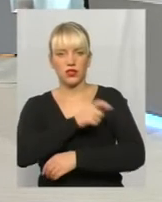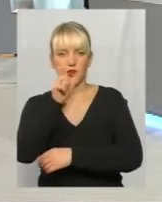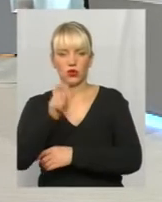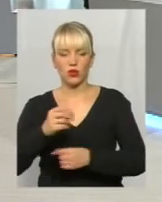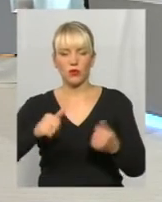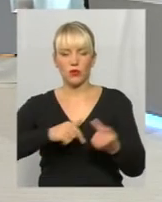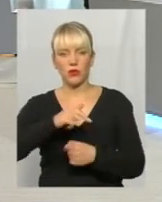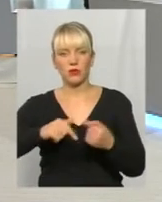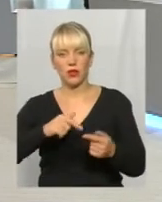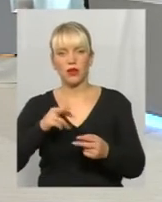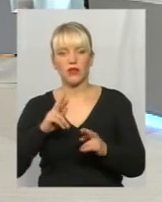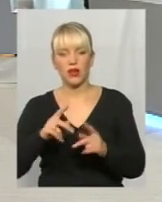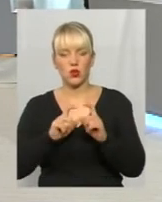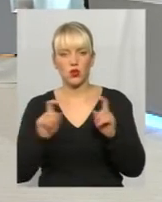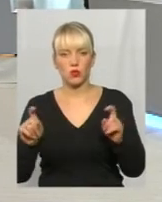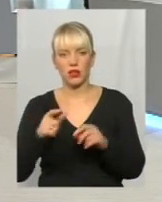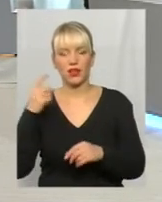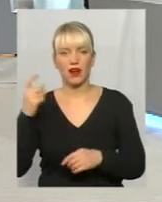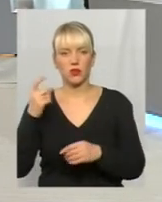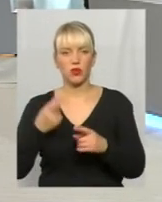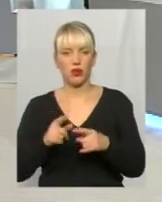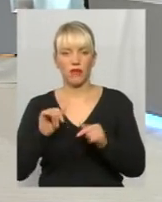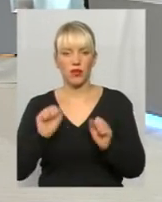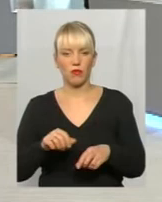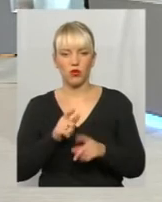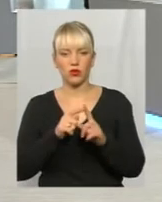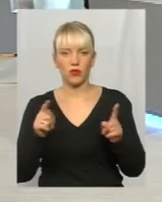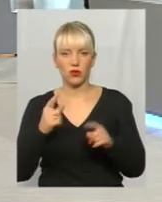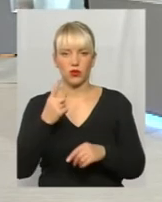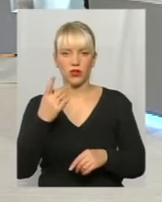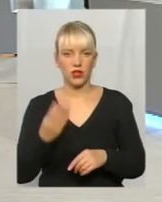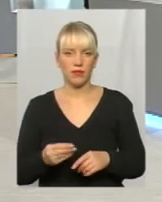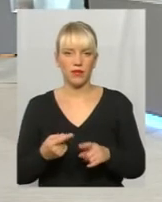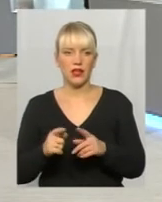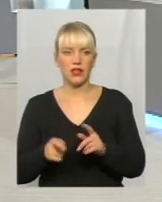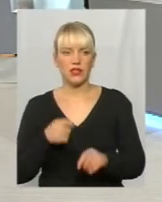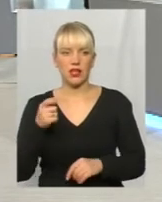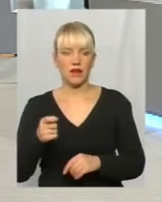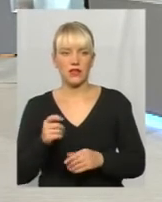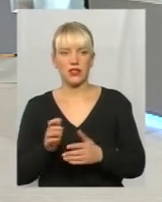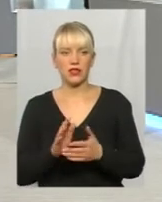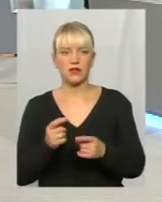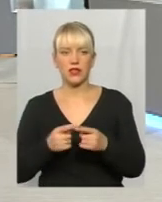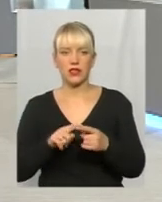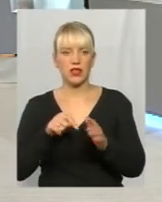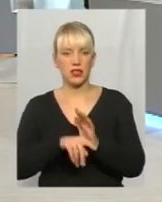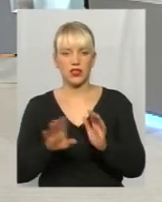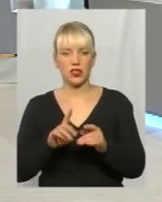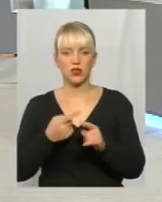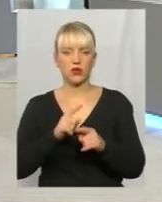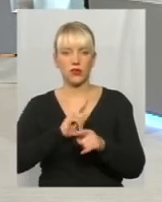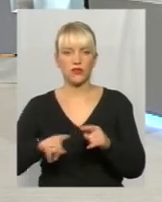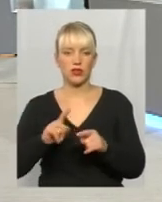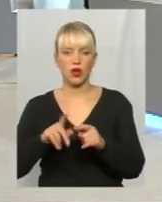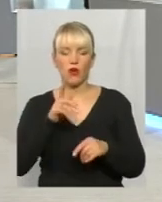саме як суб'єкта господарювання, можна протягом дня, заявницьким способом. Це не значить, що у вас проведуть податковий